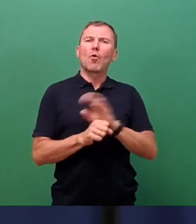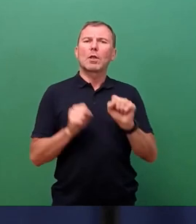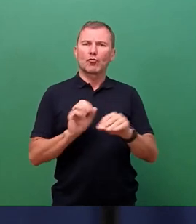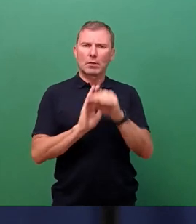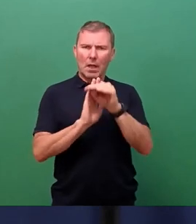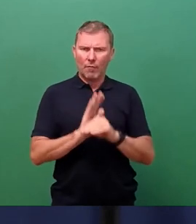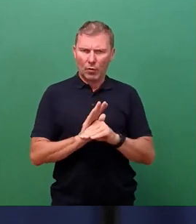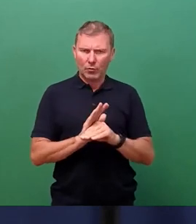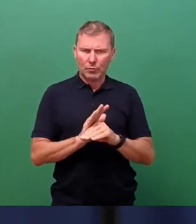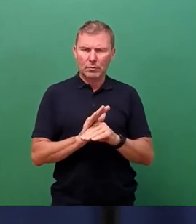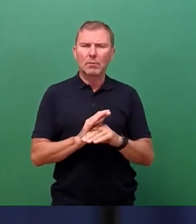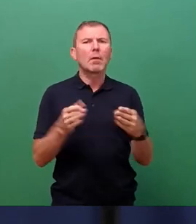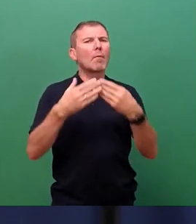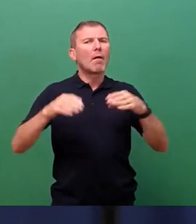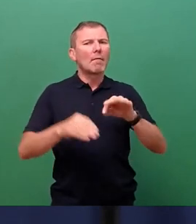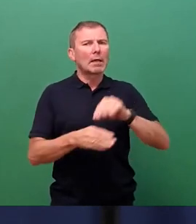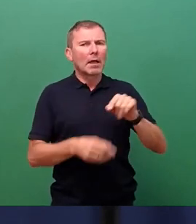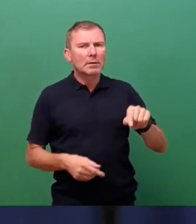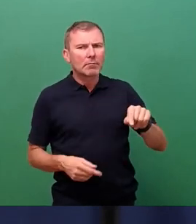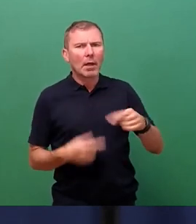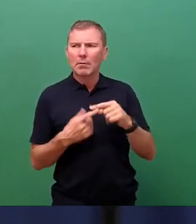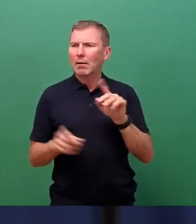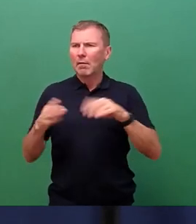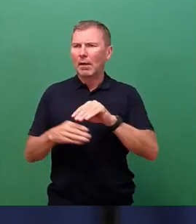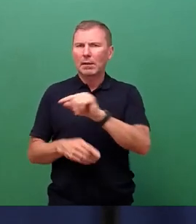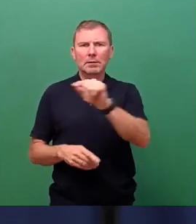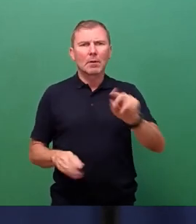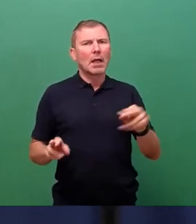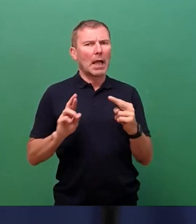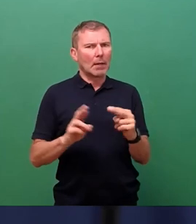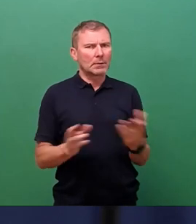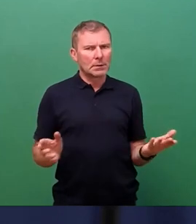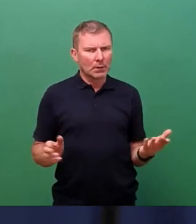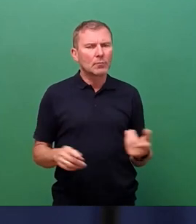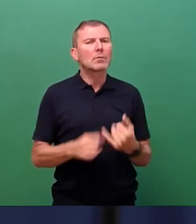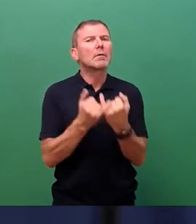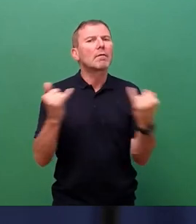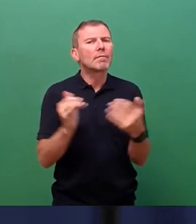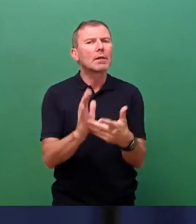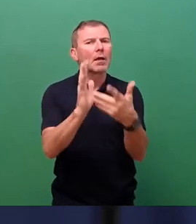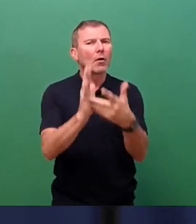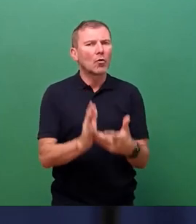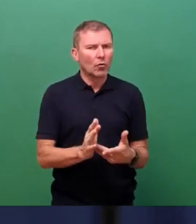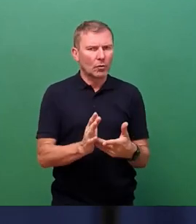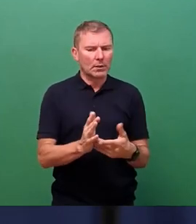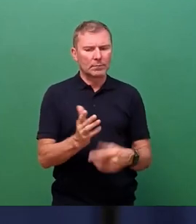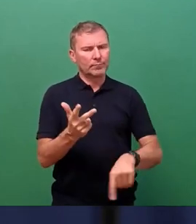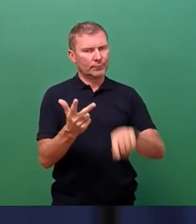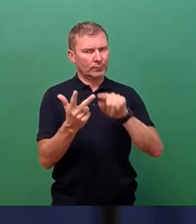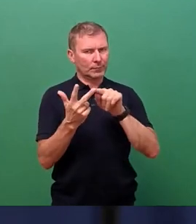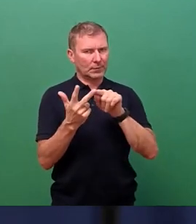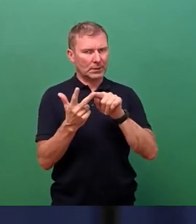Stritzelmarkt und anderen Weihnachtsmärkten sicherstellen und kontrollieren? Drittens, welche